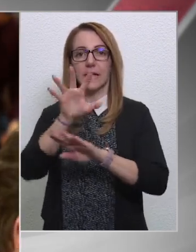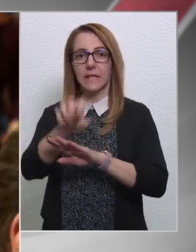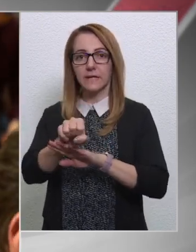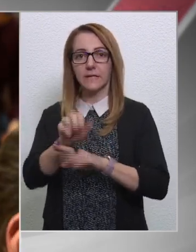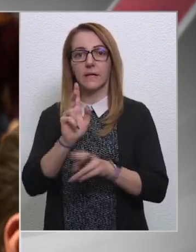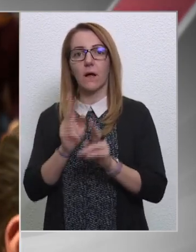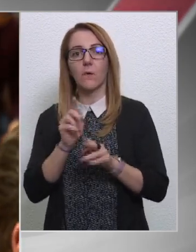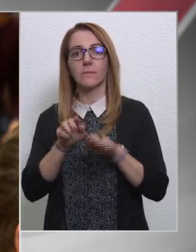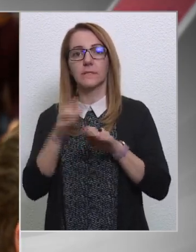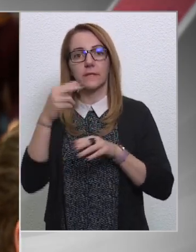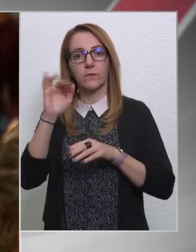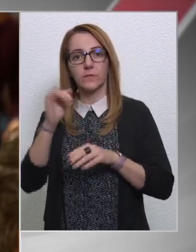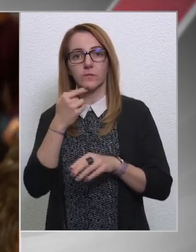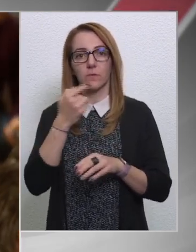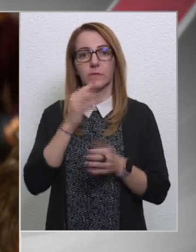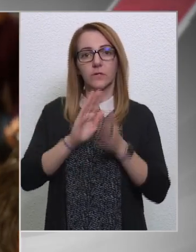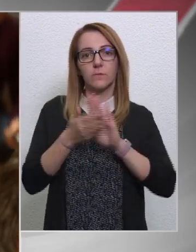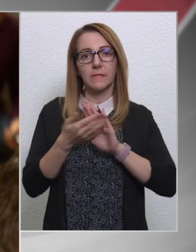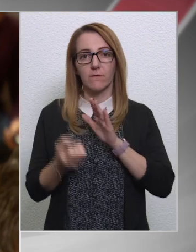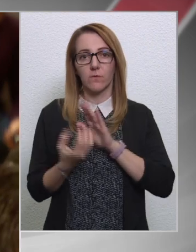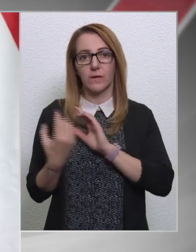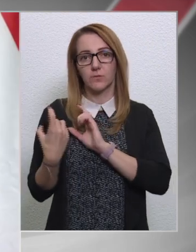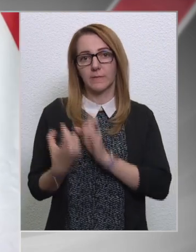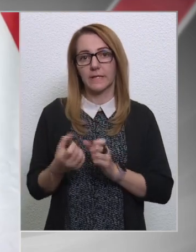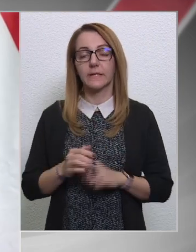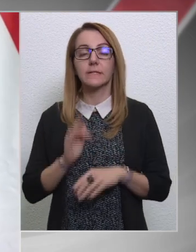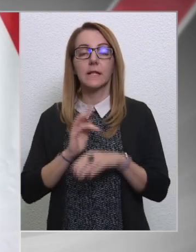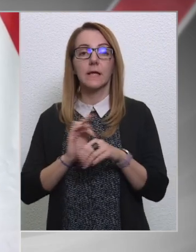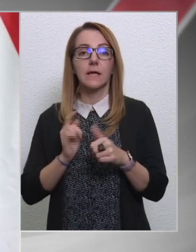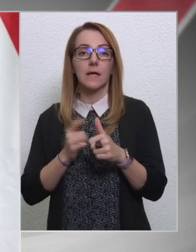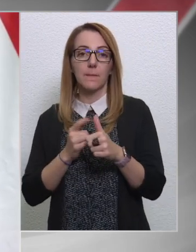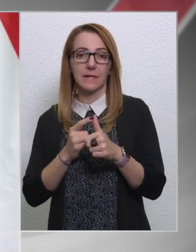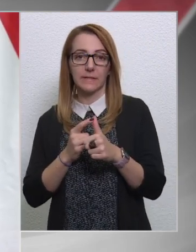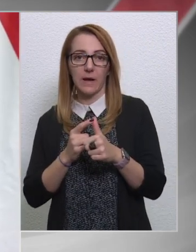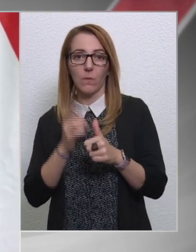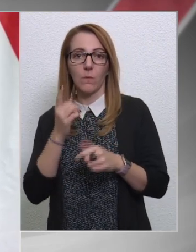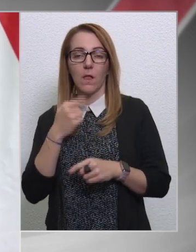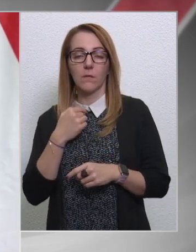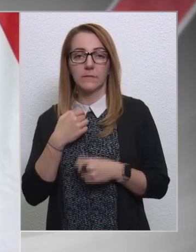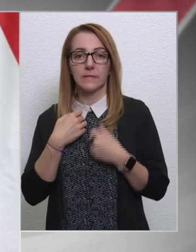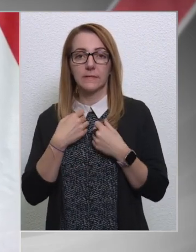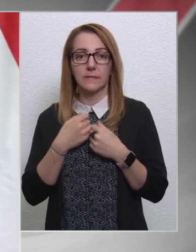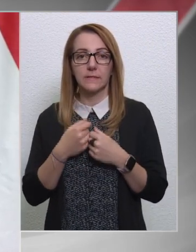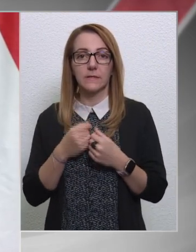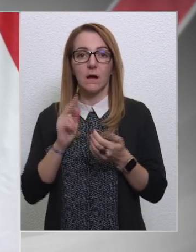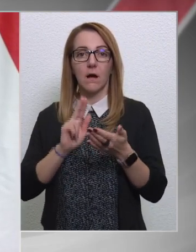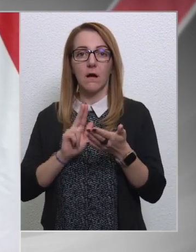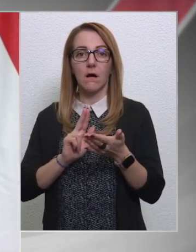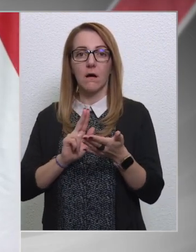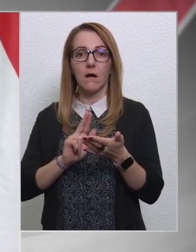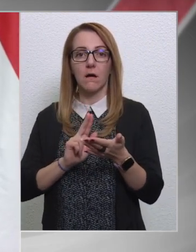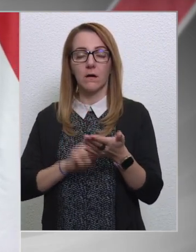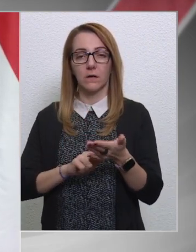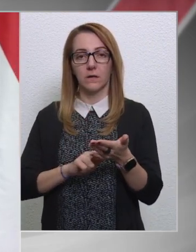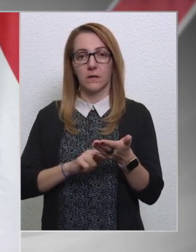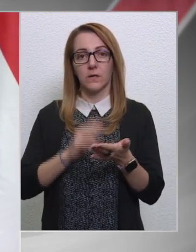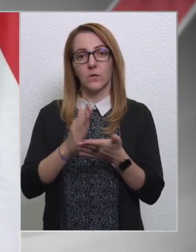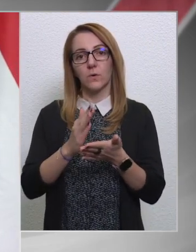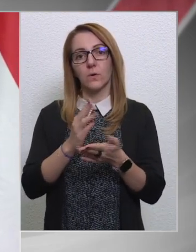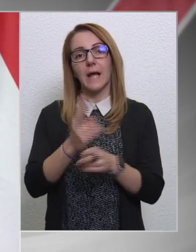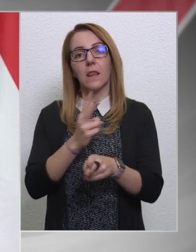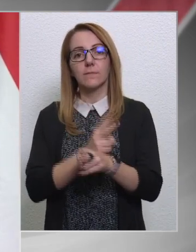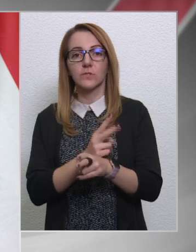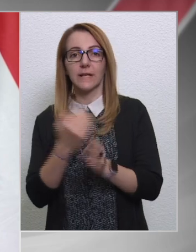érjék, ahogy miniszter úr is mondta, és minden forrás megérkezzen. Például, ami a jogállamisági feltételességi